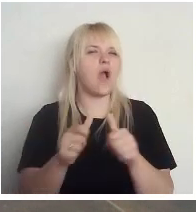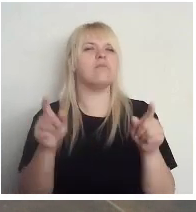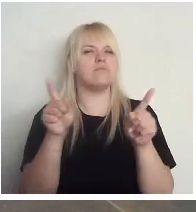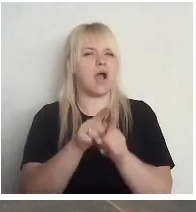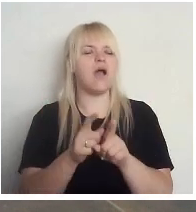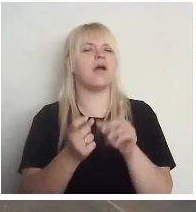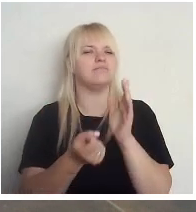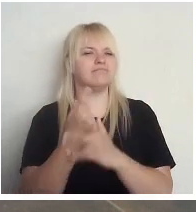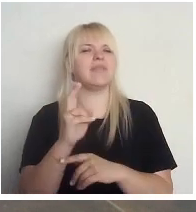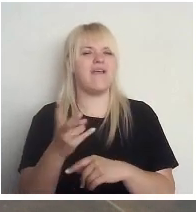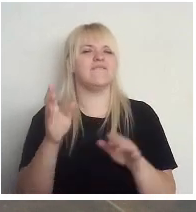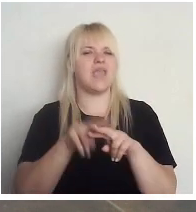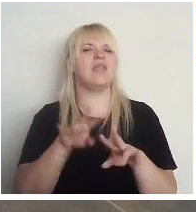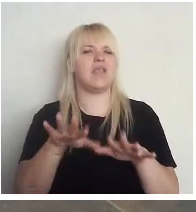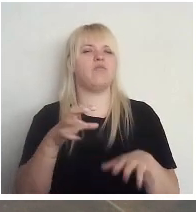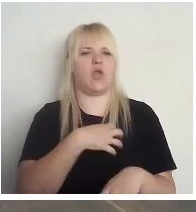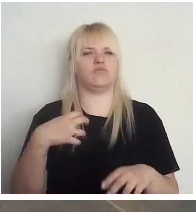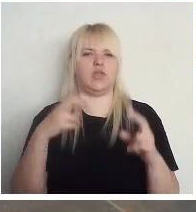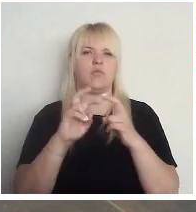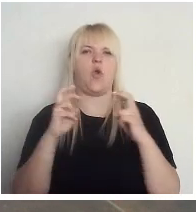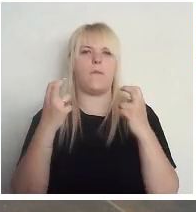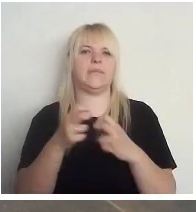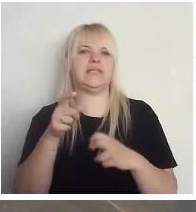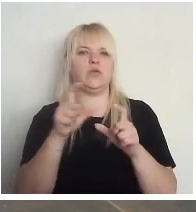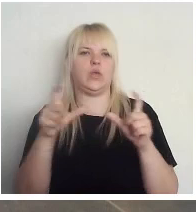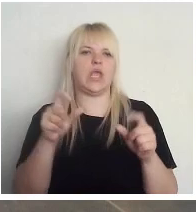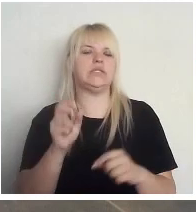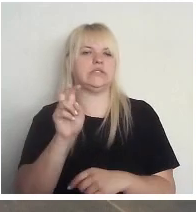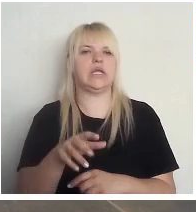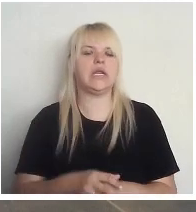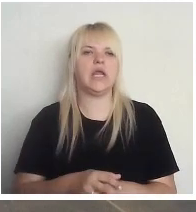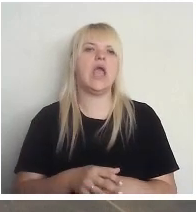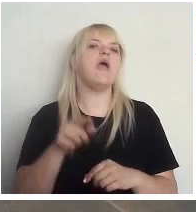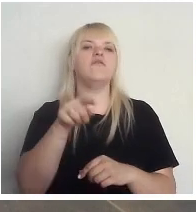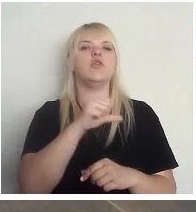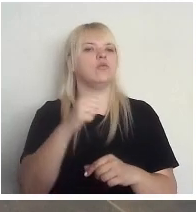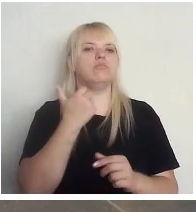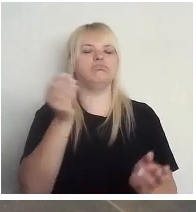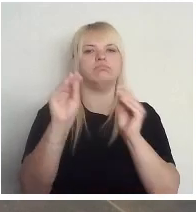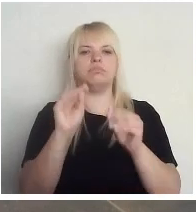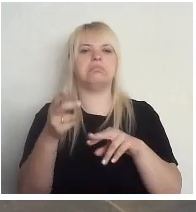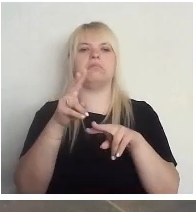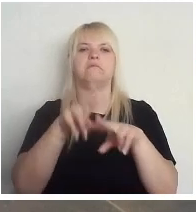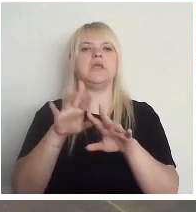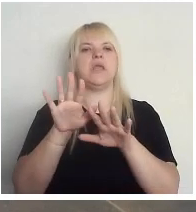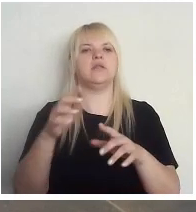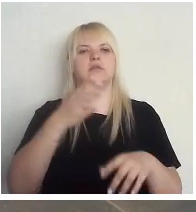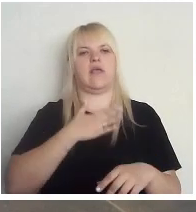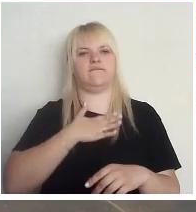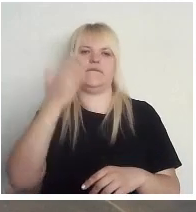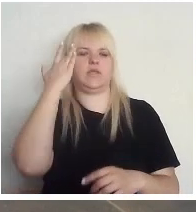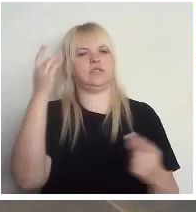vietājās pašvaldību komisijas, viņa iecirkņi, kas tad izveidošos šīs vietas pēc saviem uzskatiem.